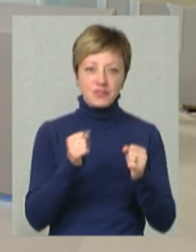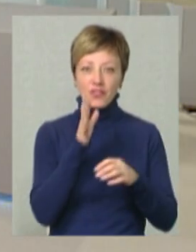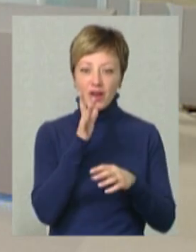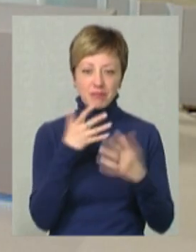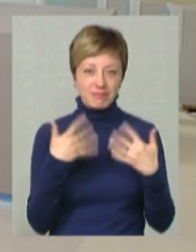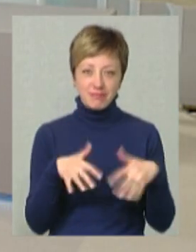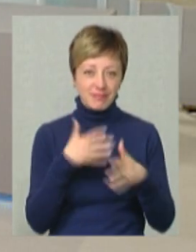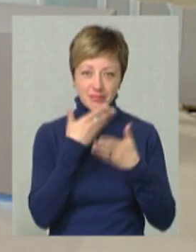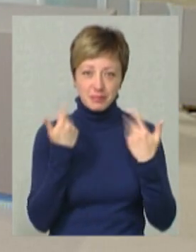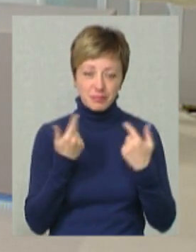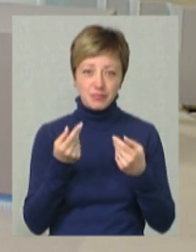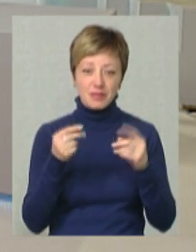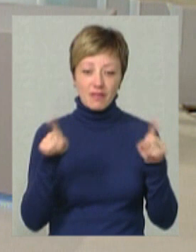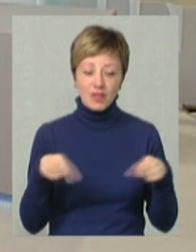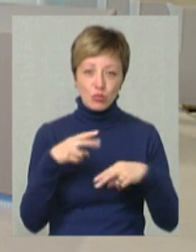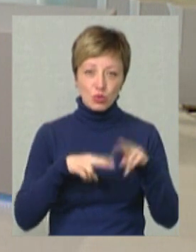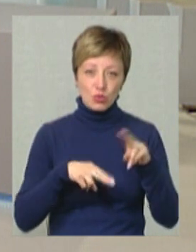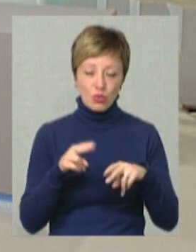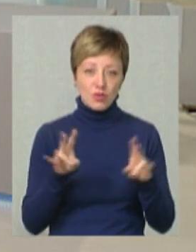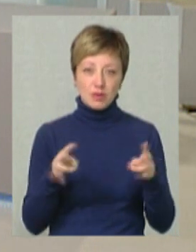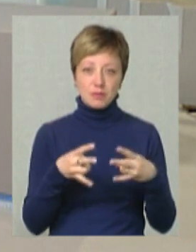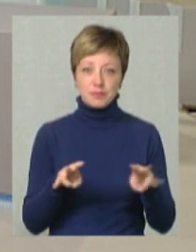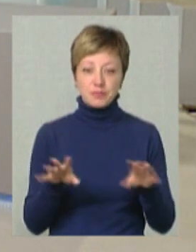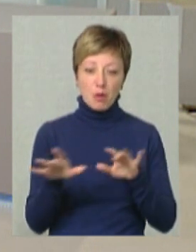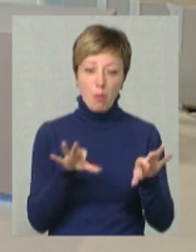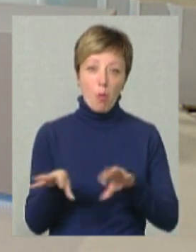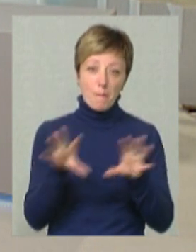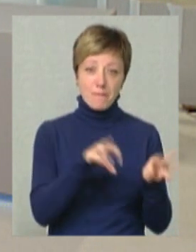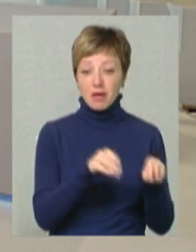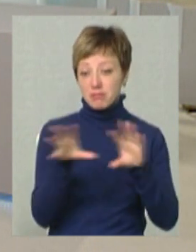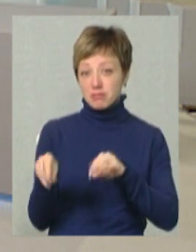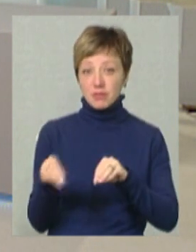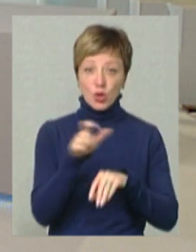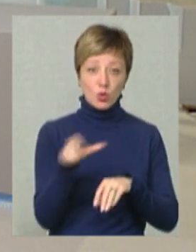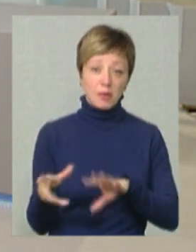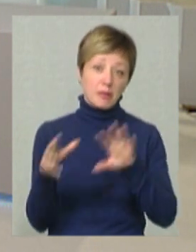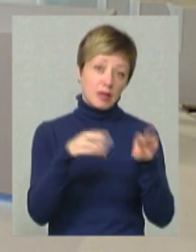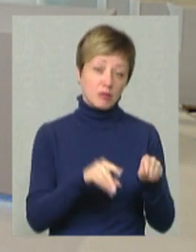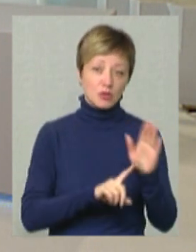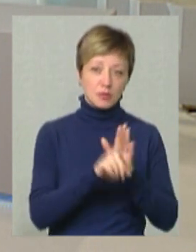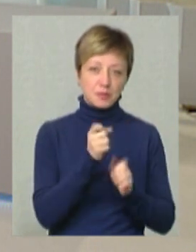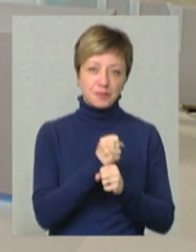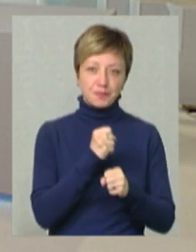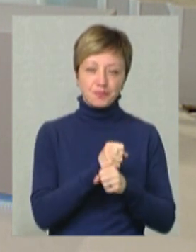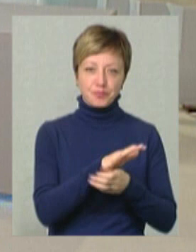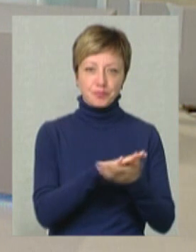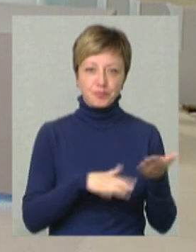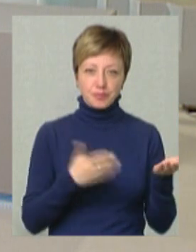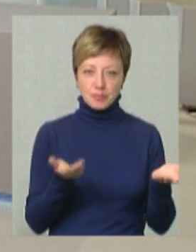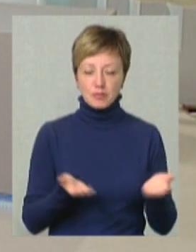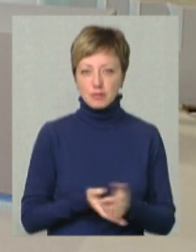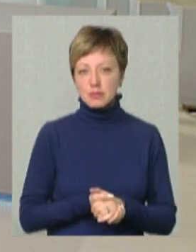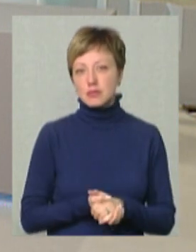час і кошти на відбудову. Так, так, то досить мобільне. Люди переїхали, вони можуть продовжити